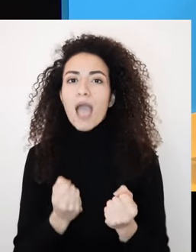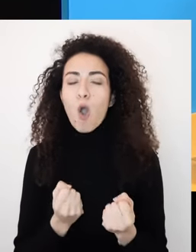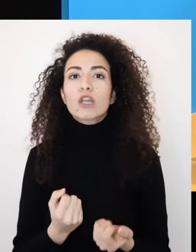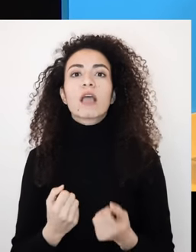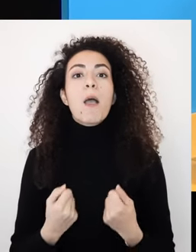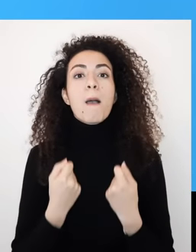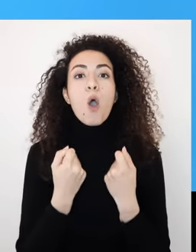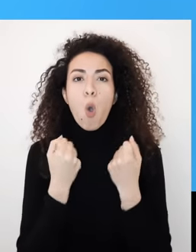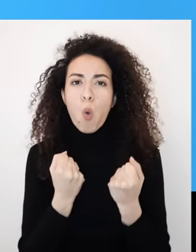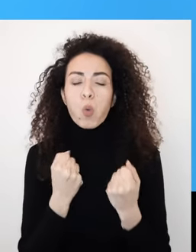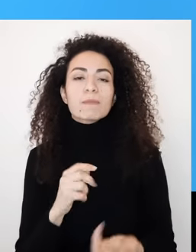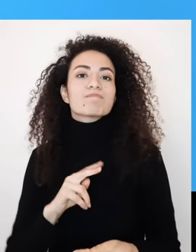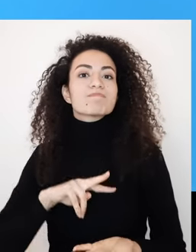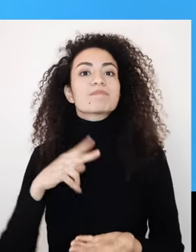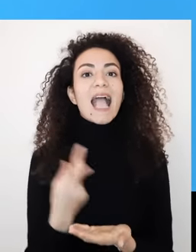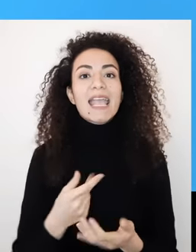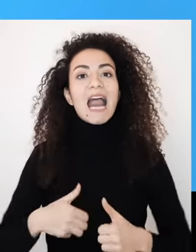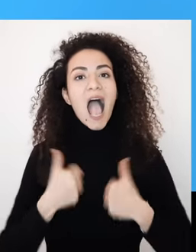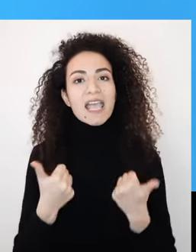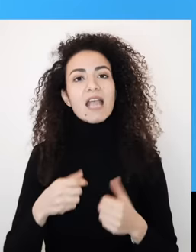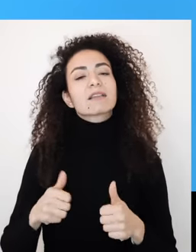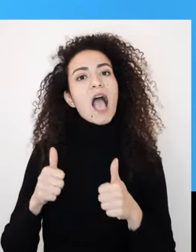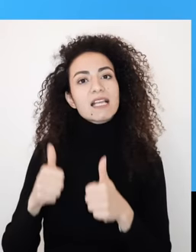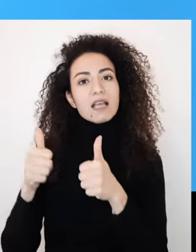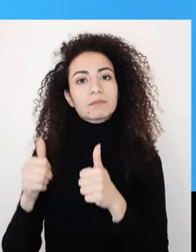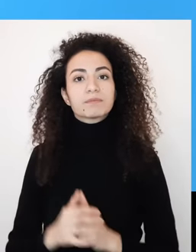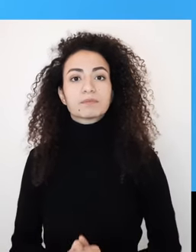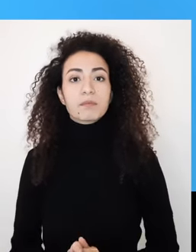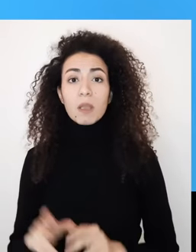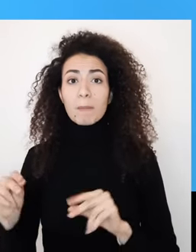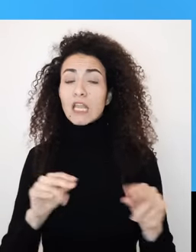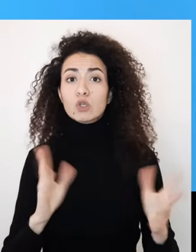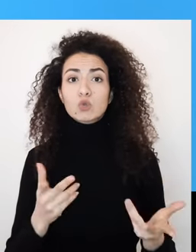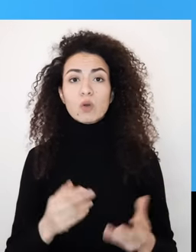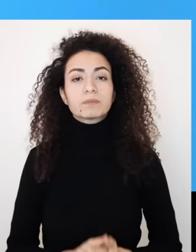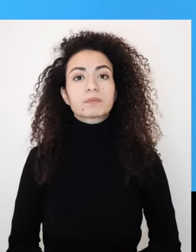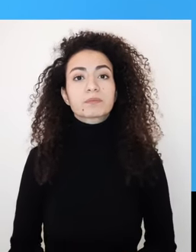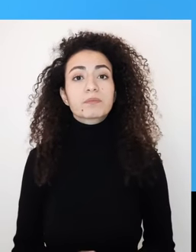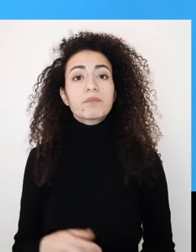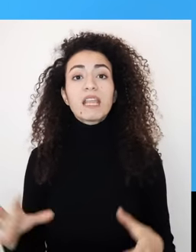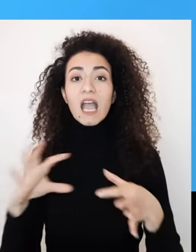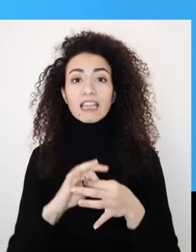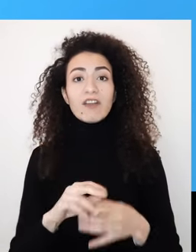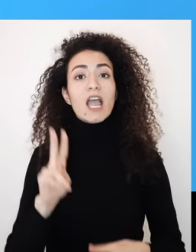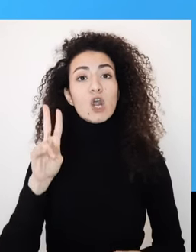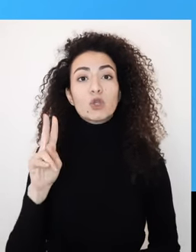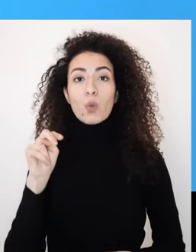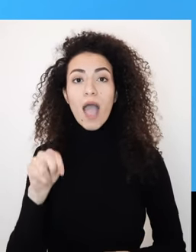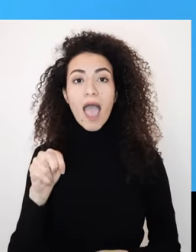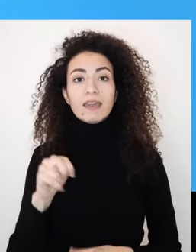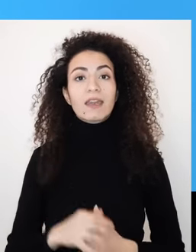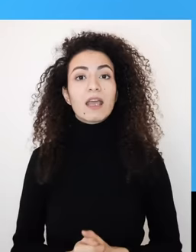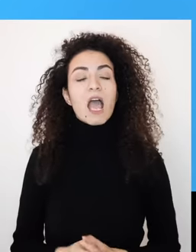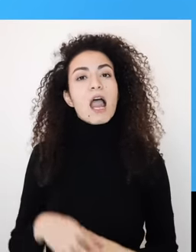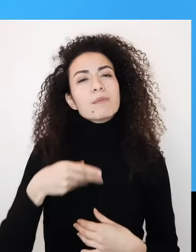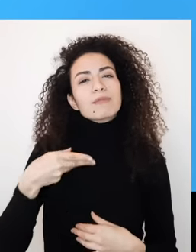حياتنا الشخصية مثلاً بمجال حقوق المرأة والإعاقة يمكن نذكر على سبيل المثال اتفاقية الأمم